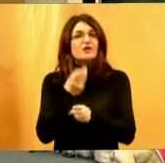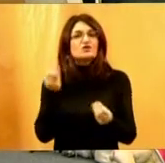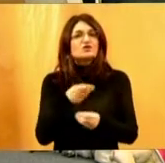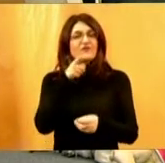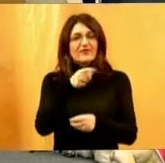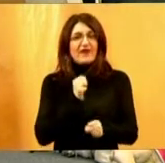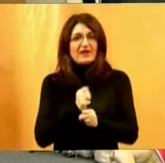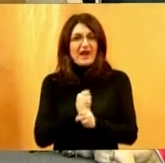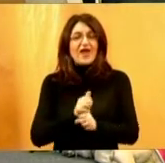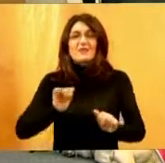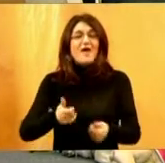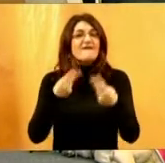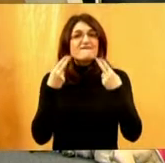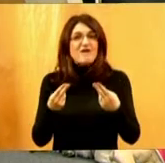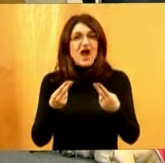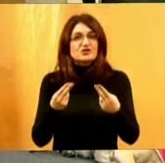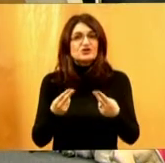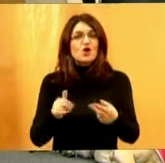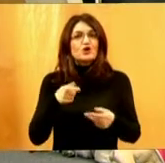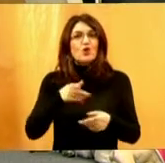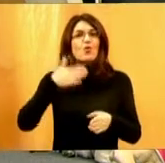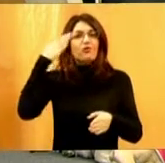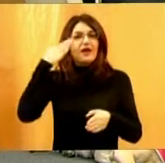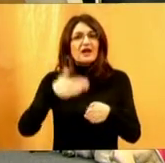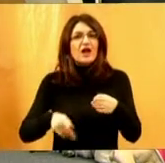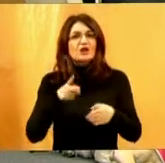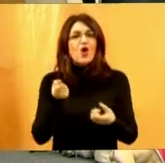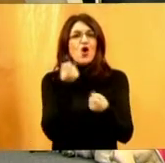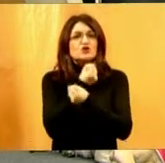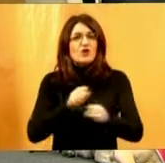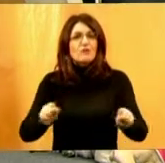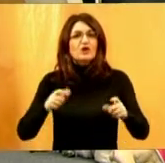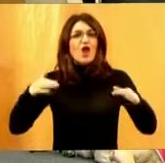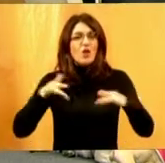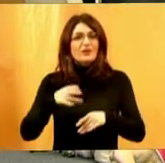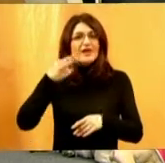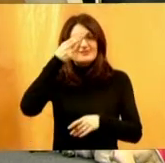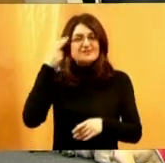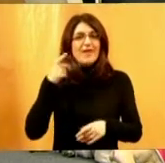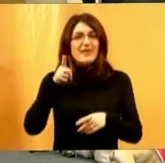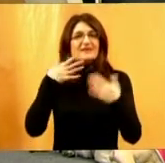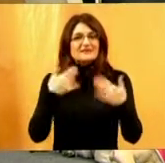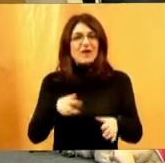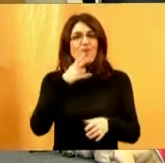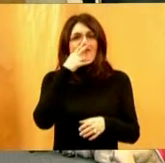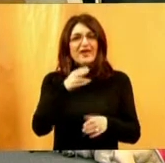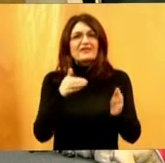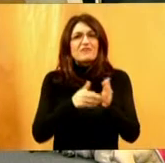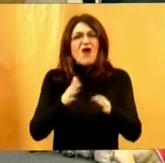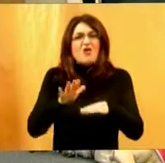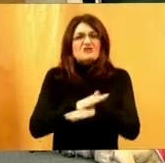ono što je najvažnije što radite je u krajnjem osloboditi ljude slijepe i slabovidne, da se osjećaju